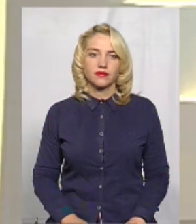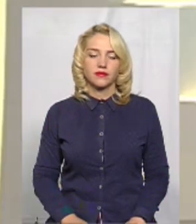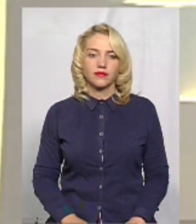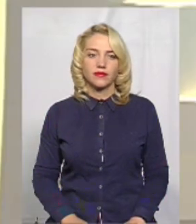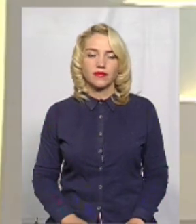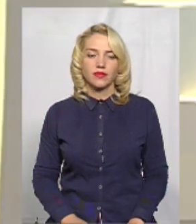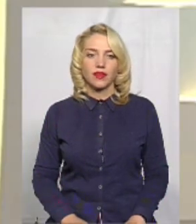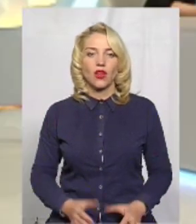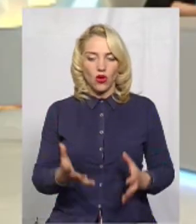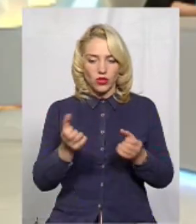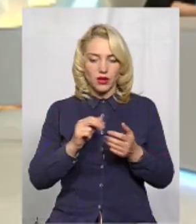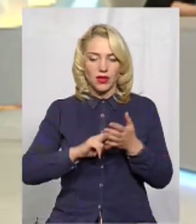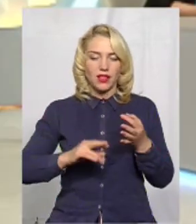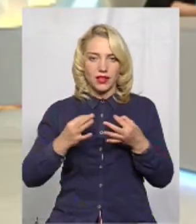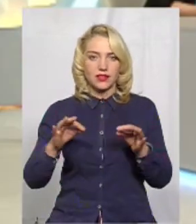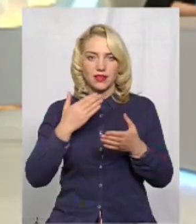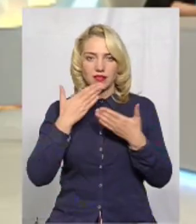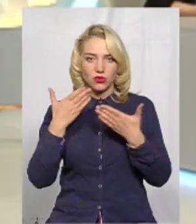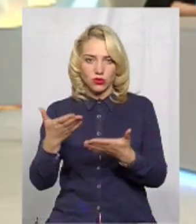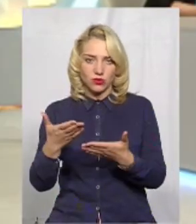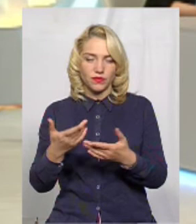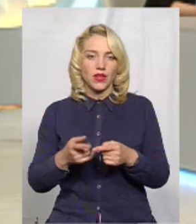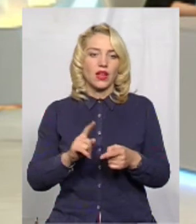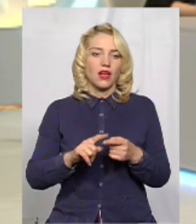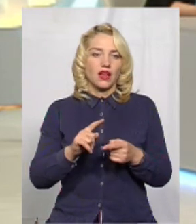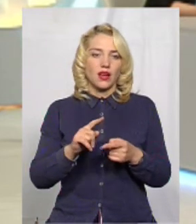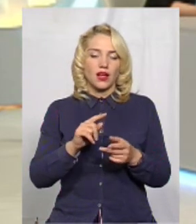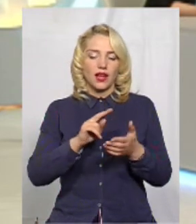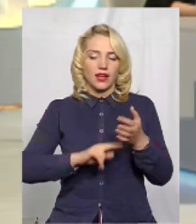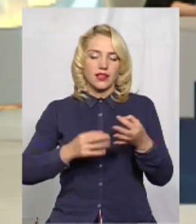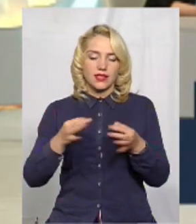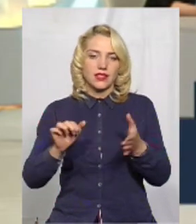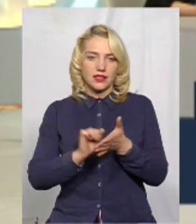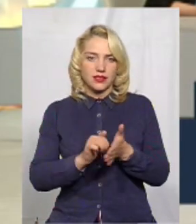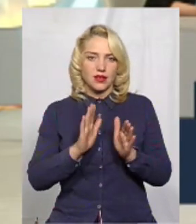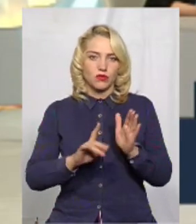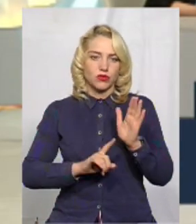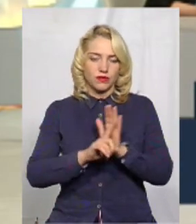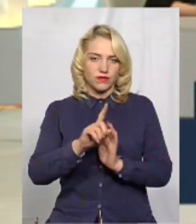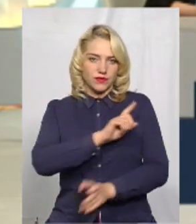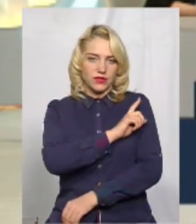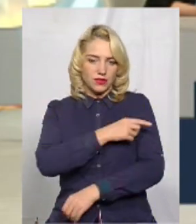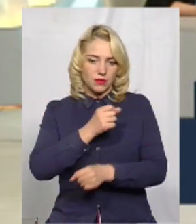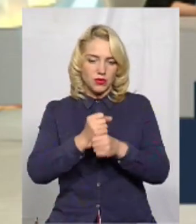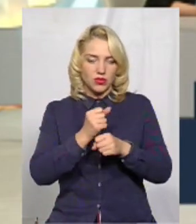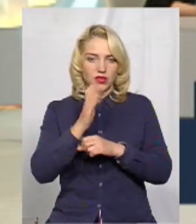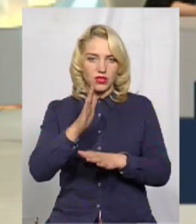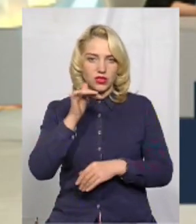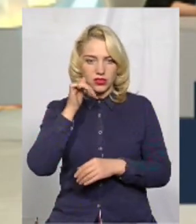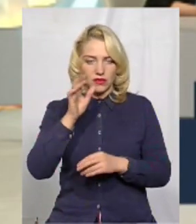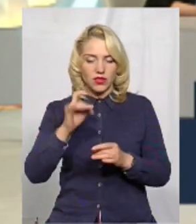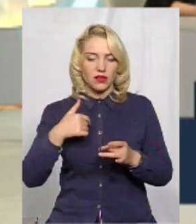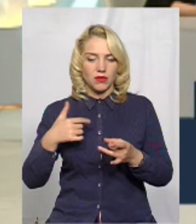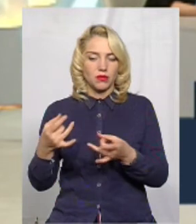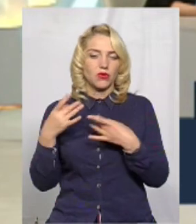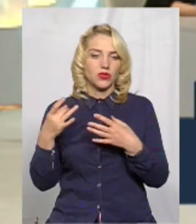Отримали ліцензію? Ліцензія буде, набере чинності лише завтра, так як мені пояснили,